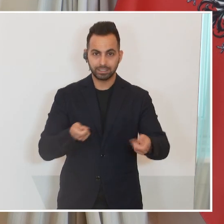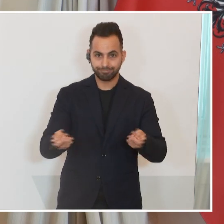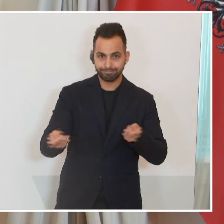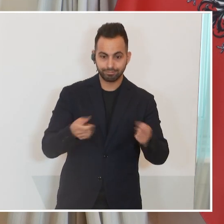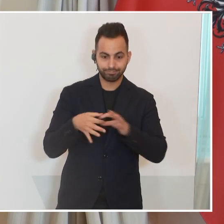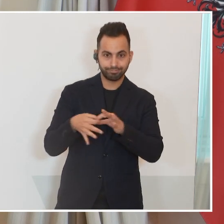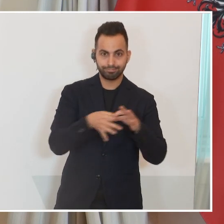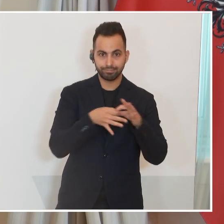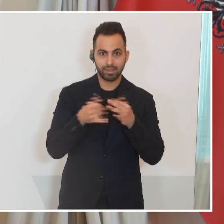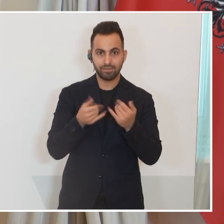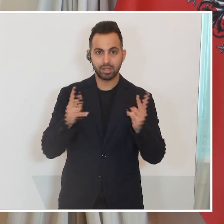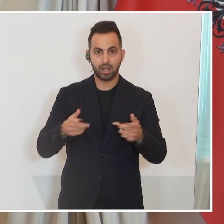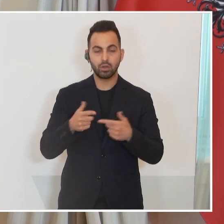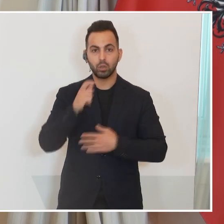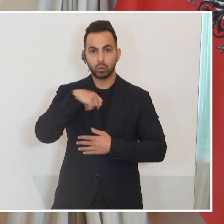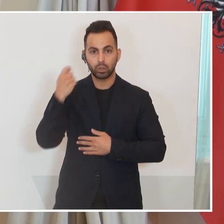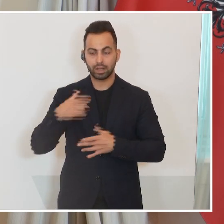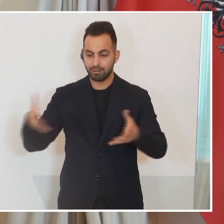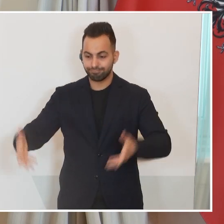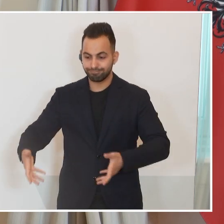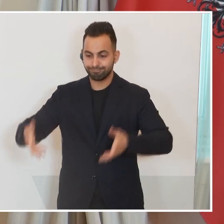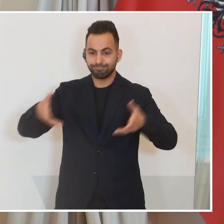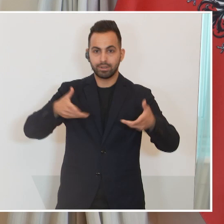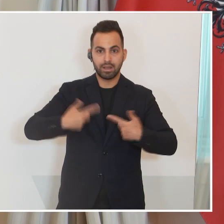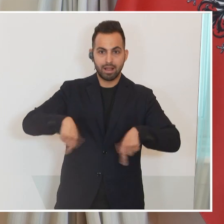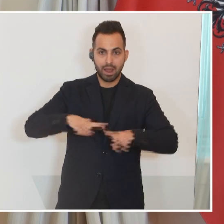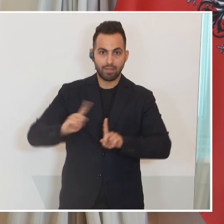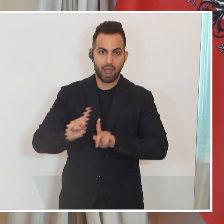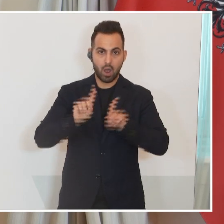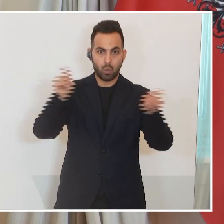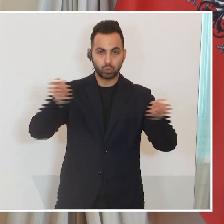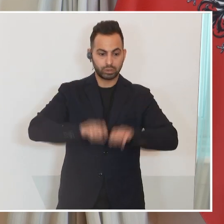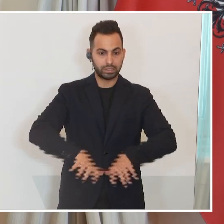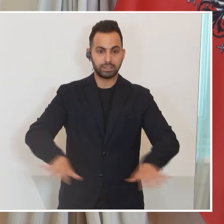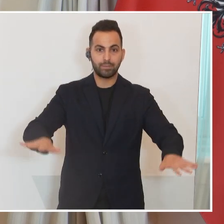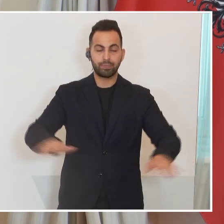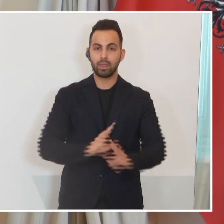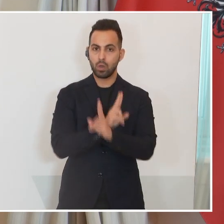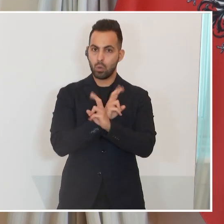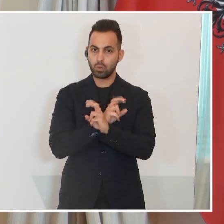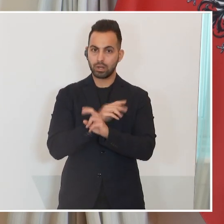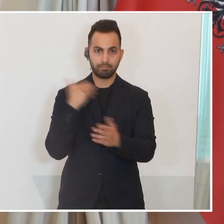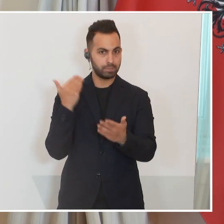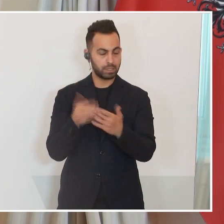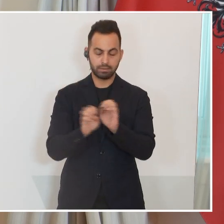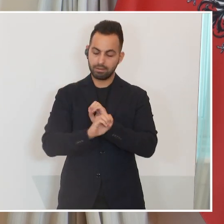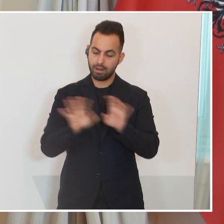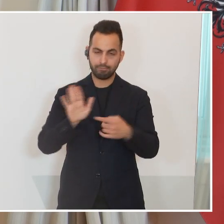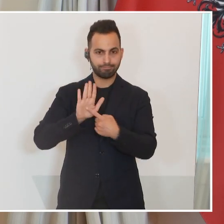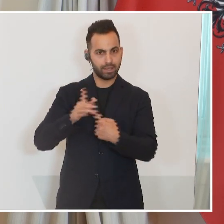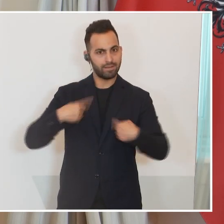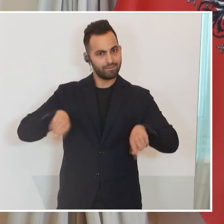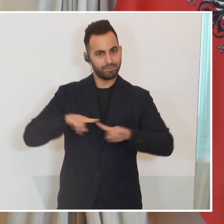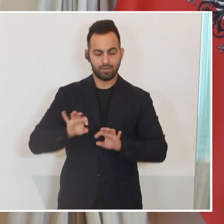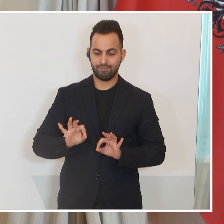Außerlandesbringung. Österreich ist immer klar positioniert in diesem Konflikt. Wir stehen an der Seite der Ukraine.